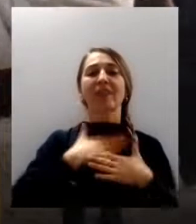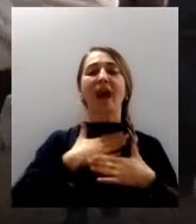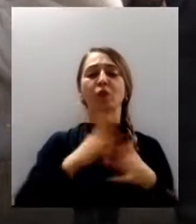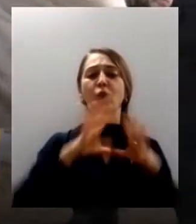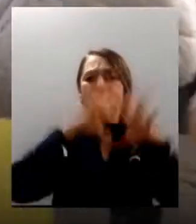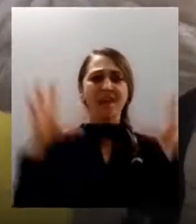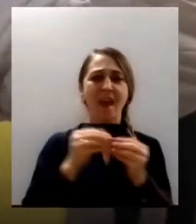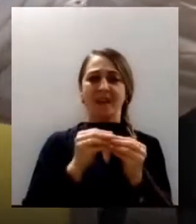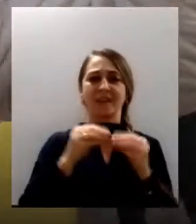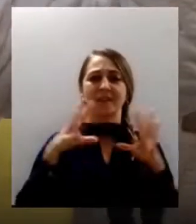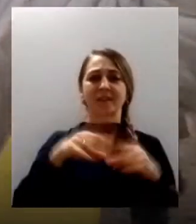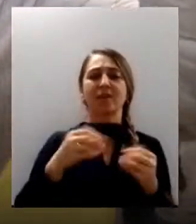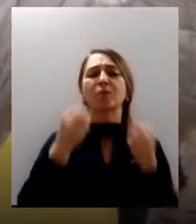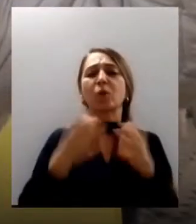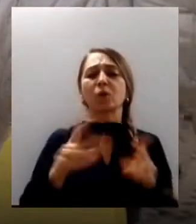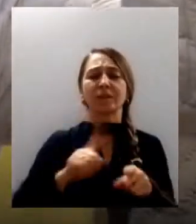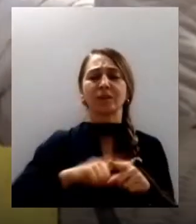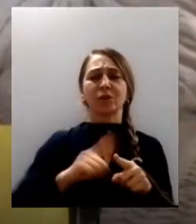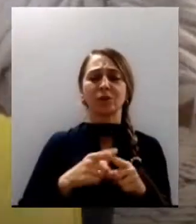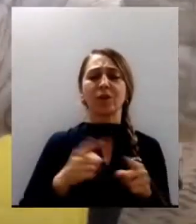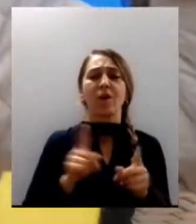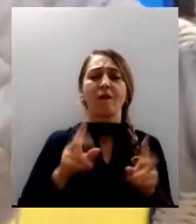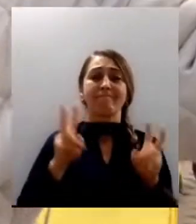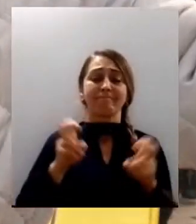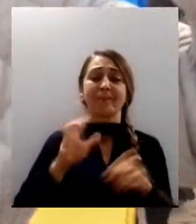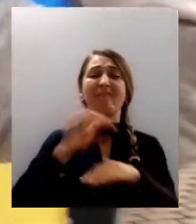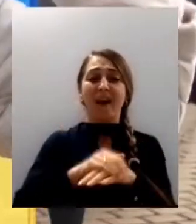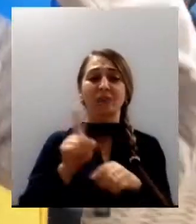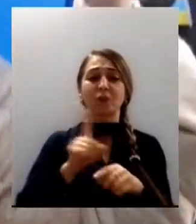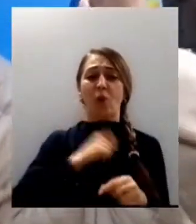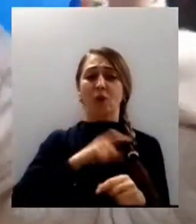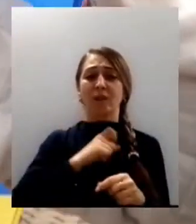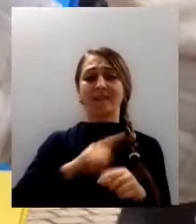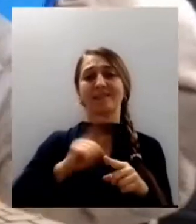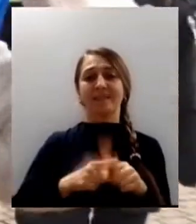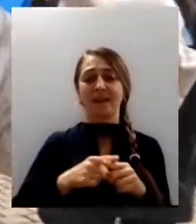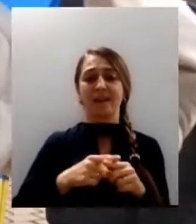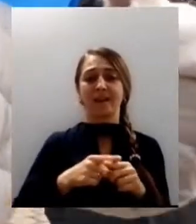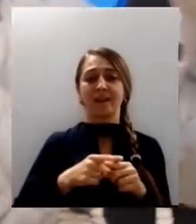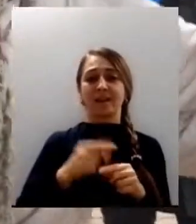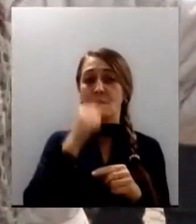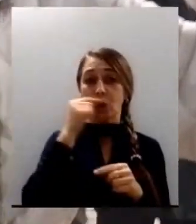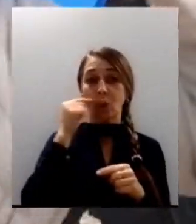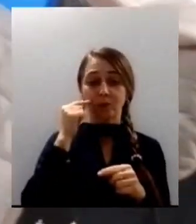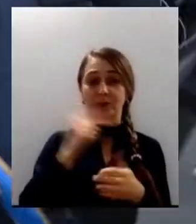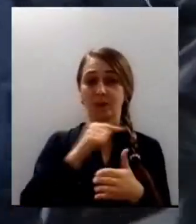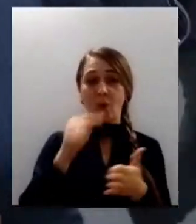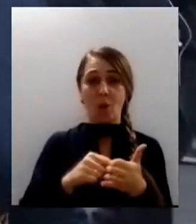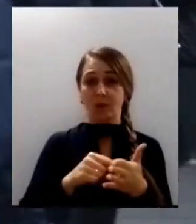спростувати той факт, що Одеса – це русський міст. Адже це не так.